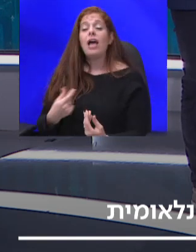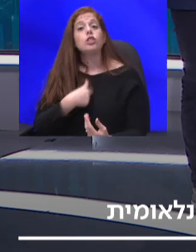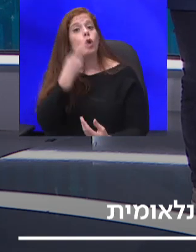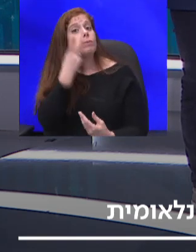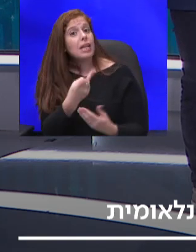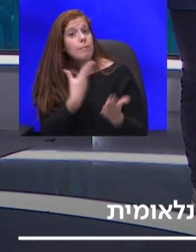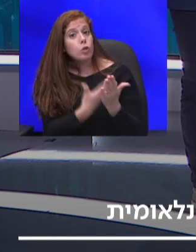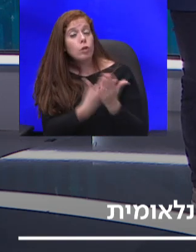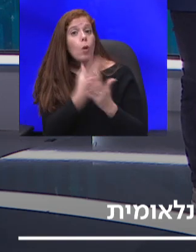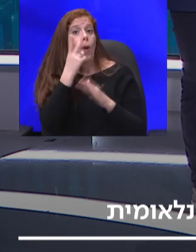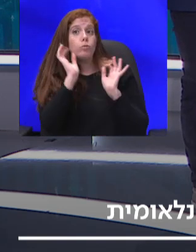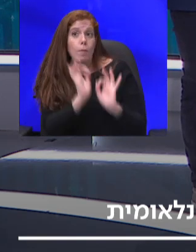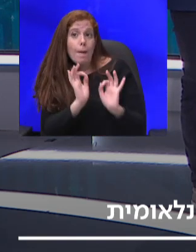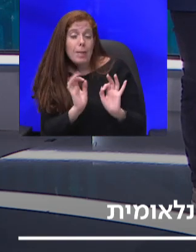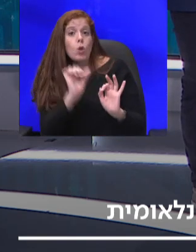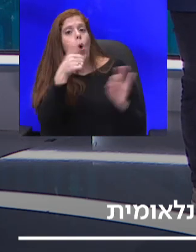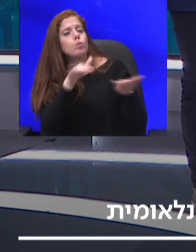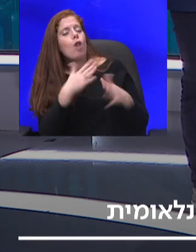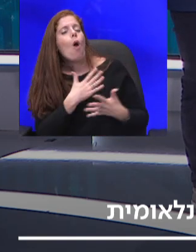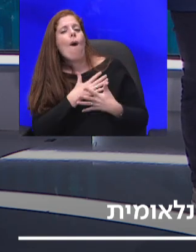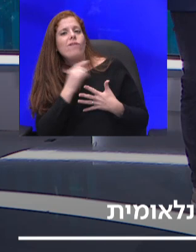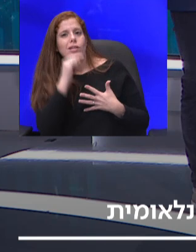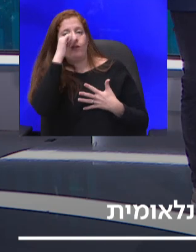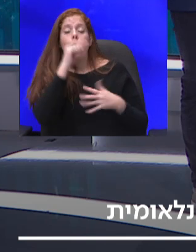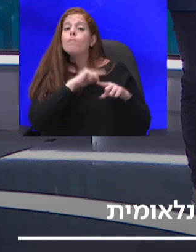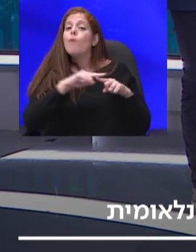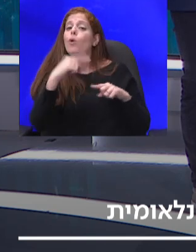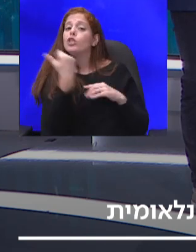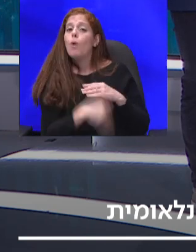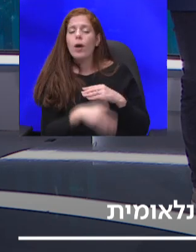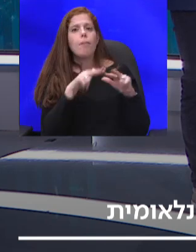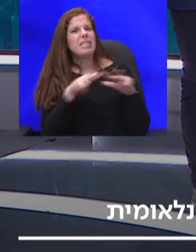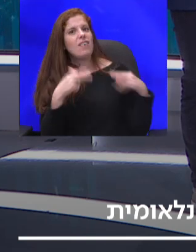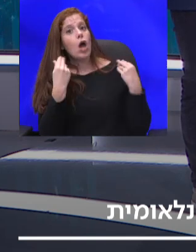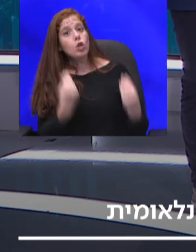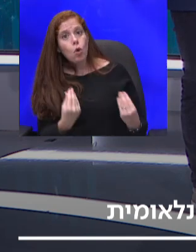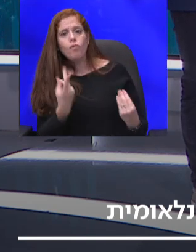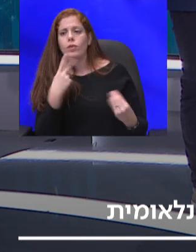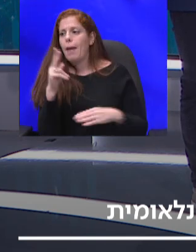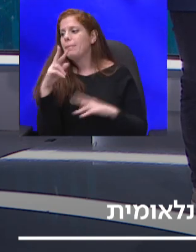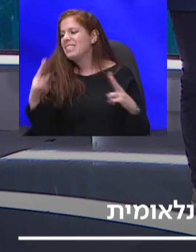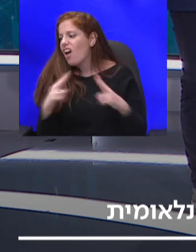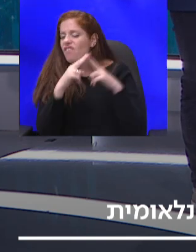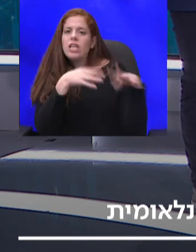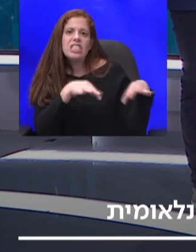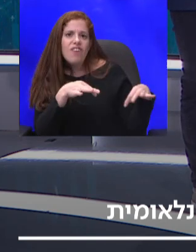ראש הממשלה אוהב להתגאות בזה. בחודשים האחרונים מצבנו היה טוב, משל מדינות כמו צרפת או ספרד או איטליה. איך זה קורה?